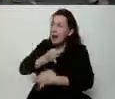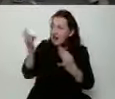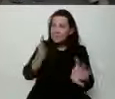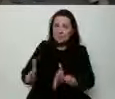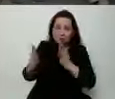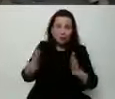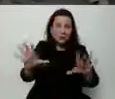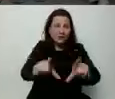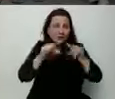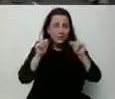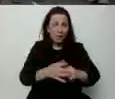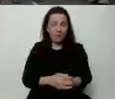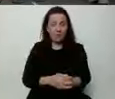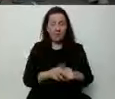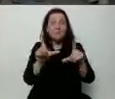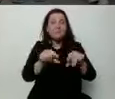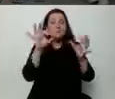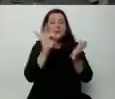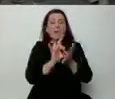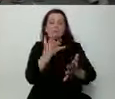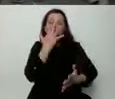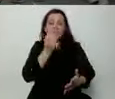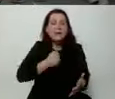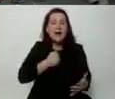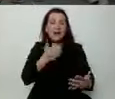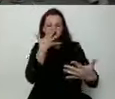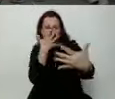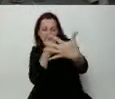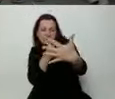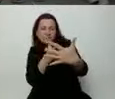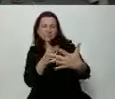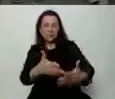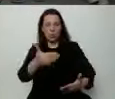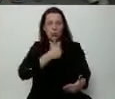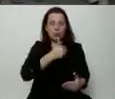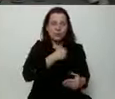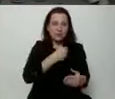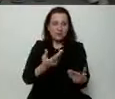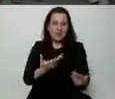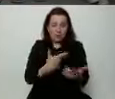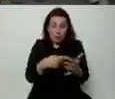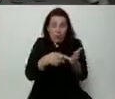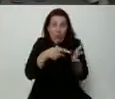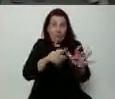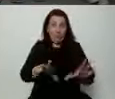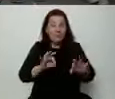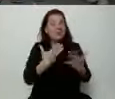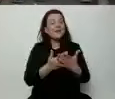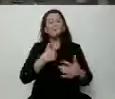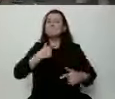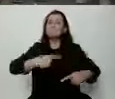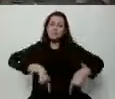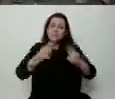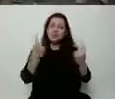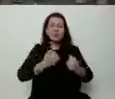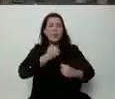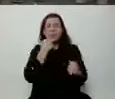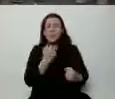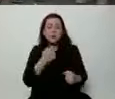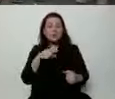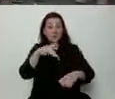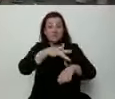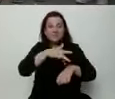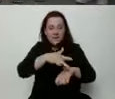Żeby te wybory były na pewno przejrzyste i uczciwe? O tym są te wybory i dlatego ja jestem przekonany absolutnie, że te wyniki